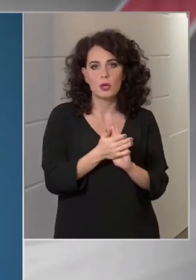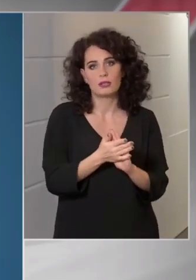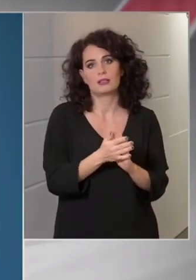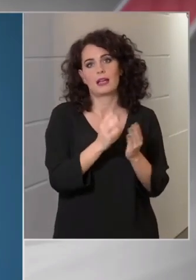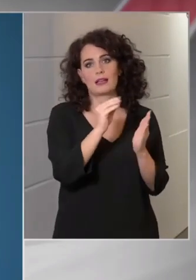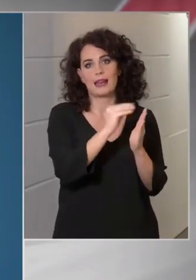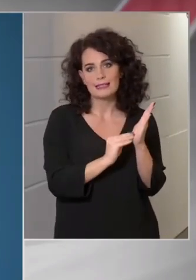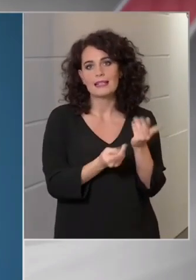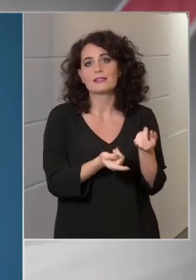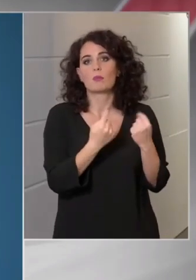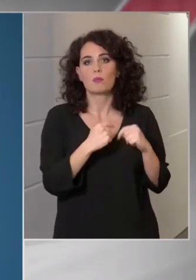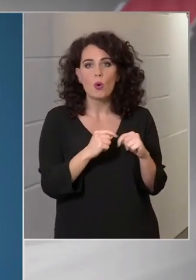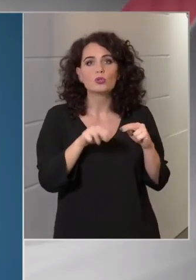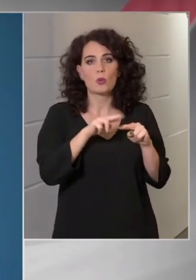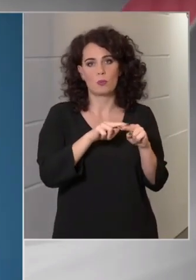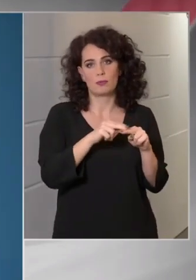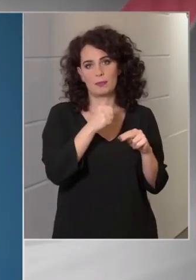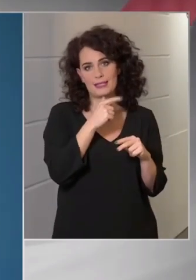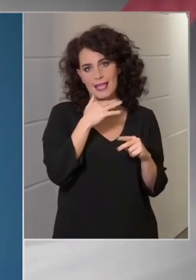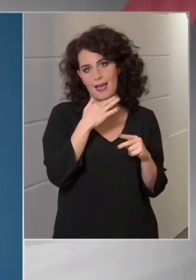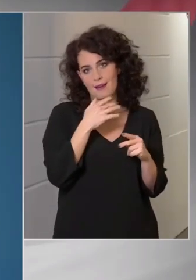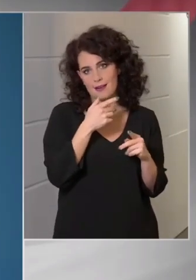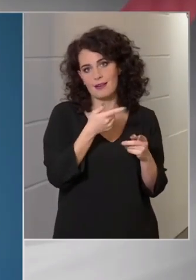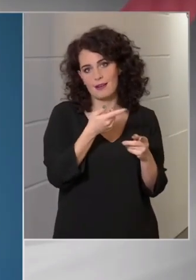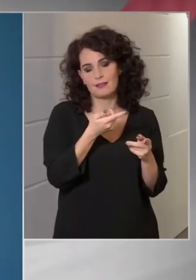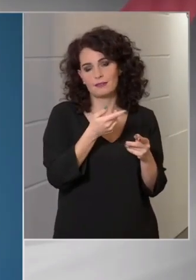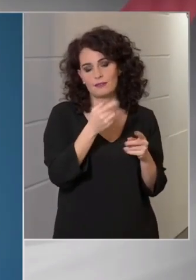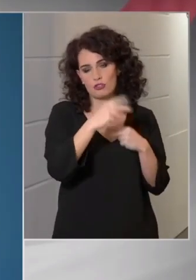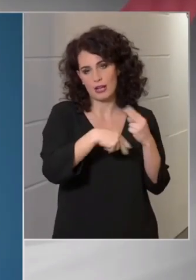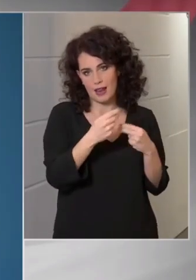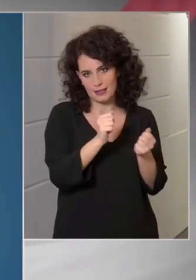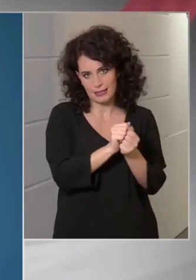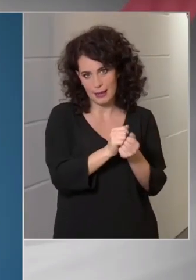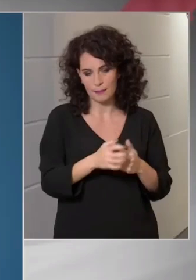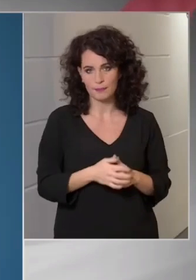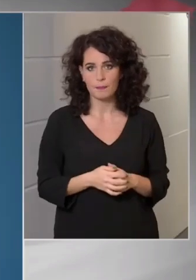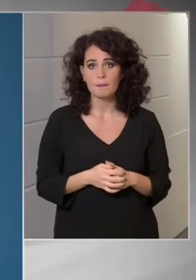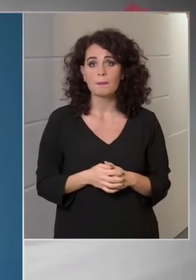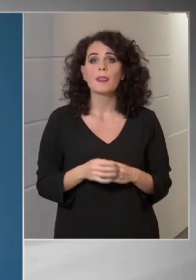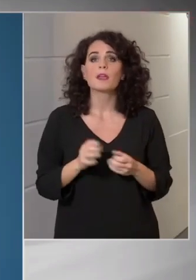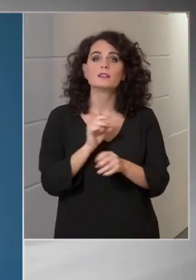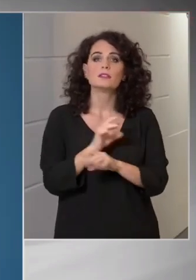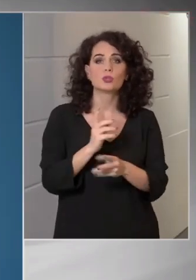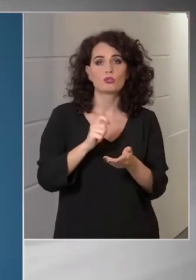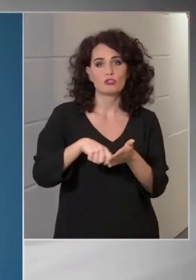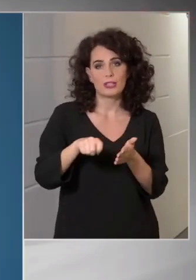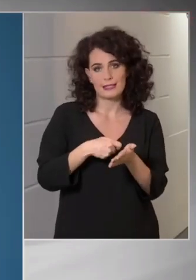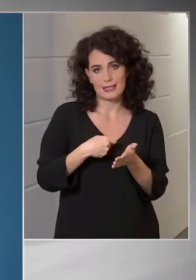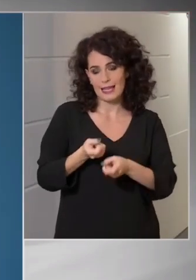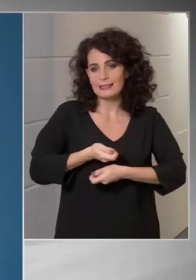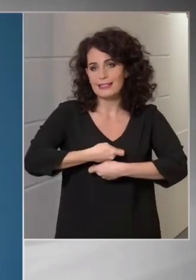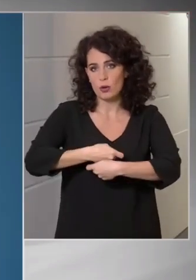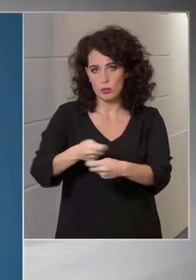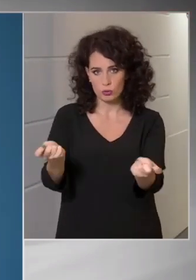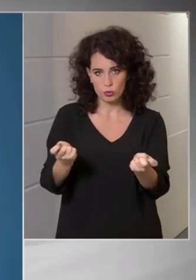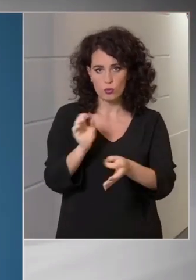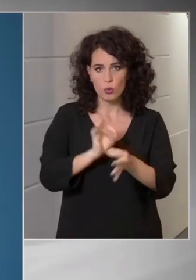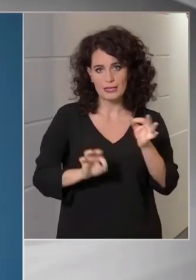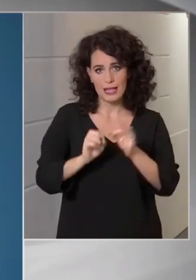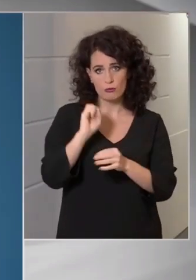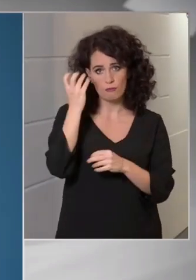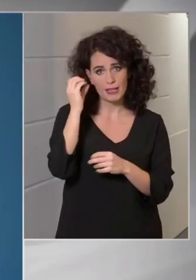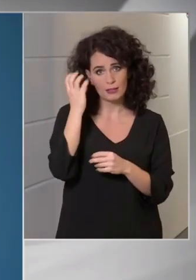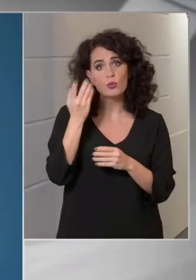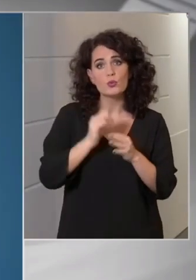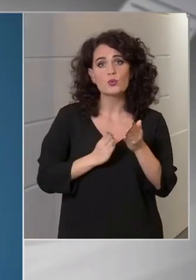vizsgálatot takar. Kiosztottuk a gyors teszteket az országos mentőszolgálat és